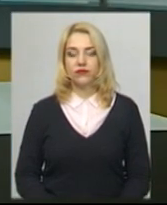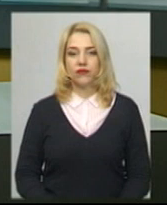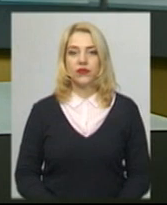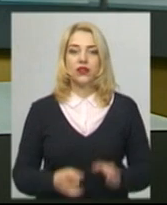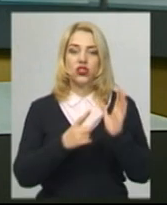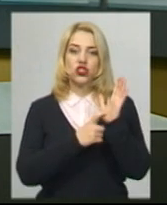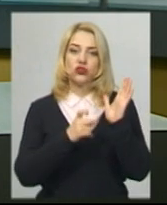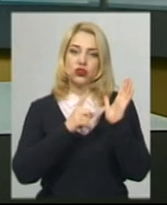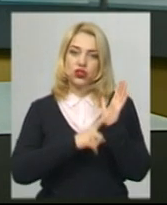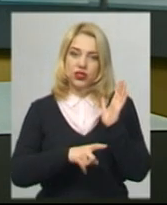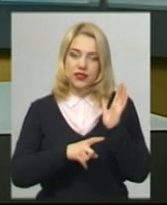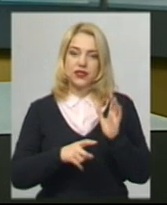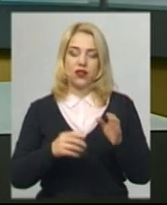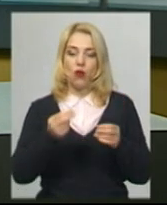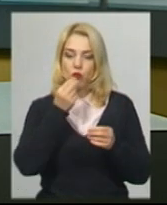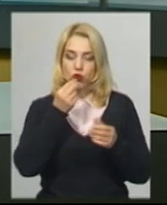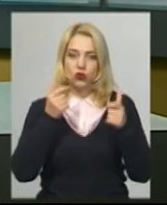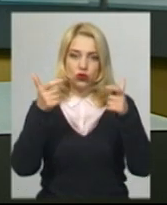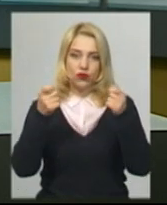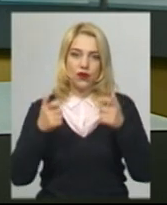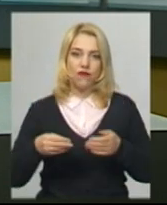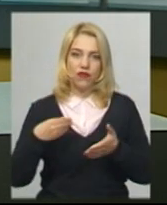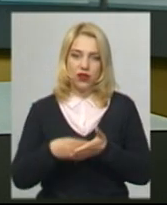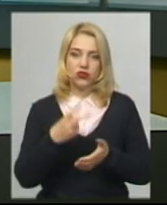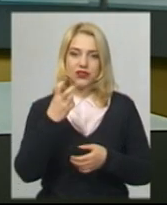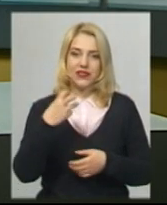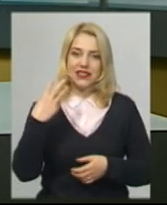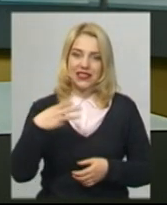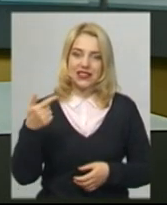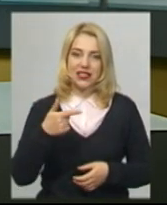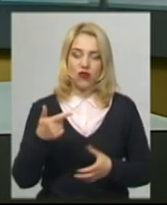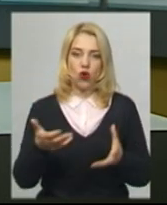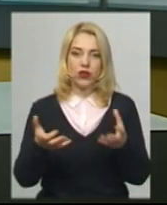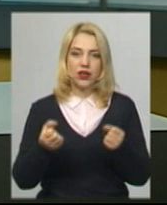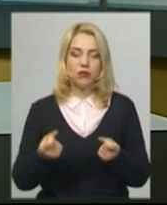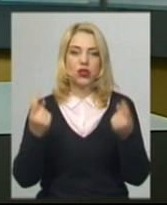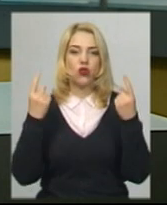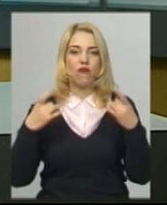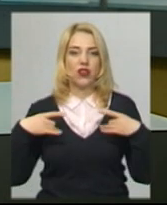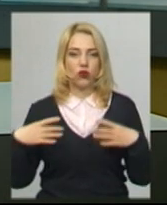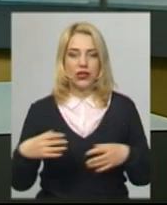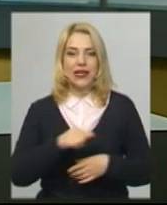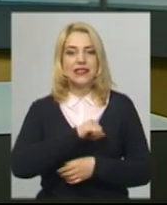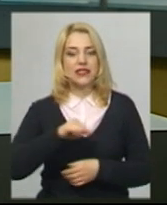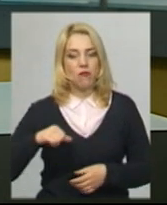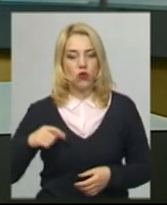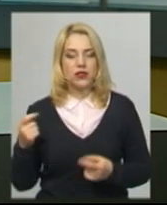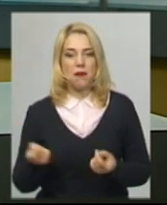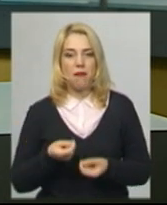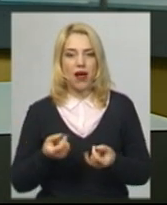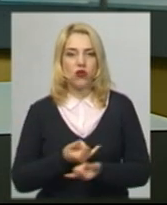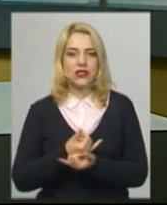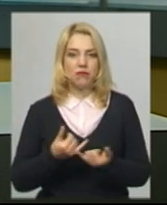660 продуктових наборів вартістю 230 гривень отримали до Великодня. Самотні малозабезпечені хмельничани.